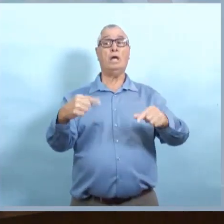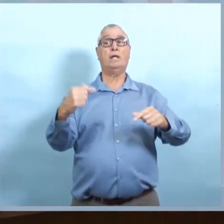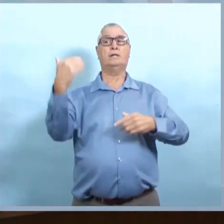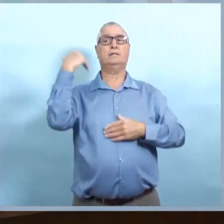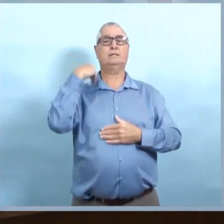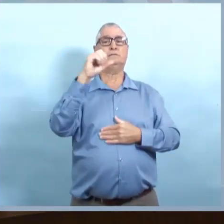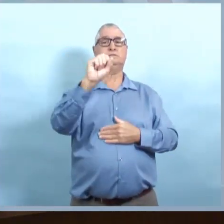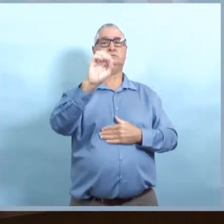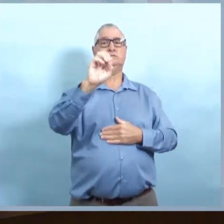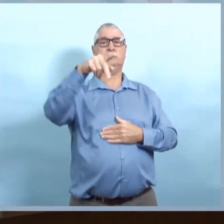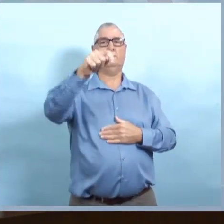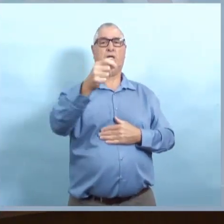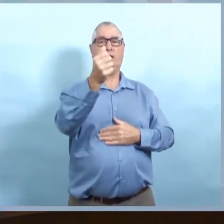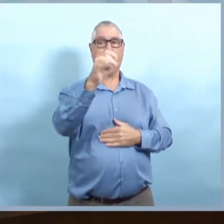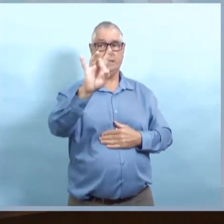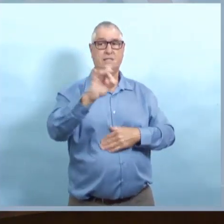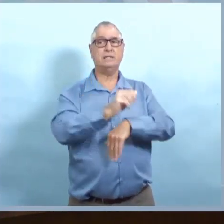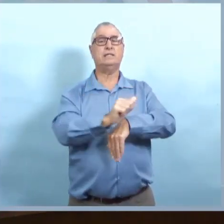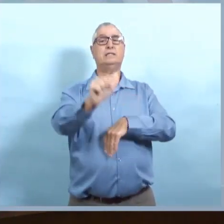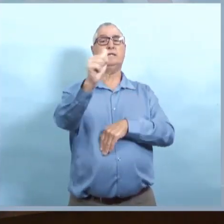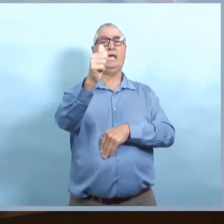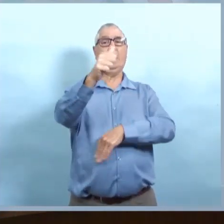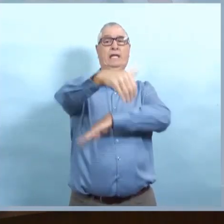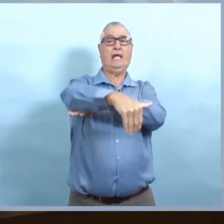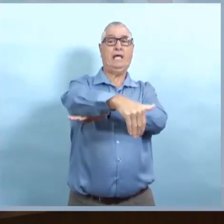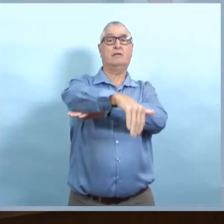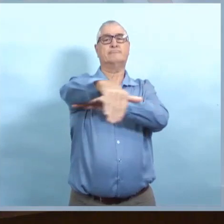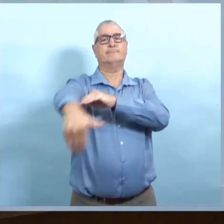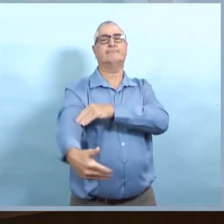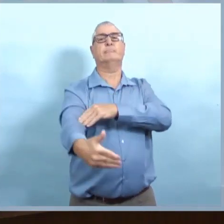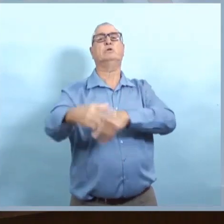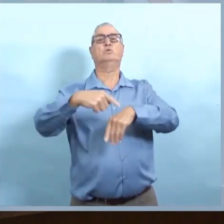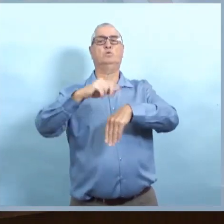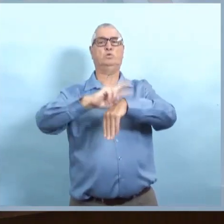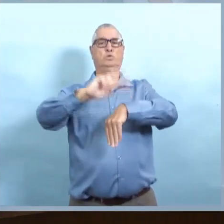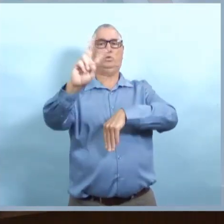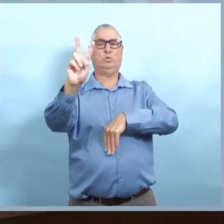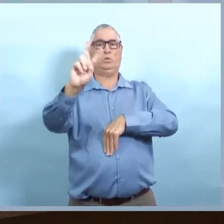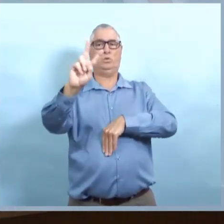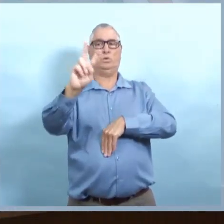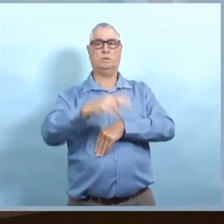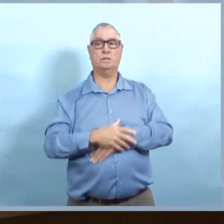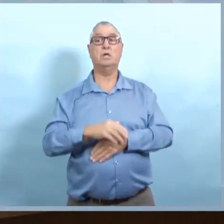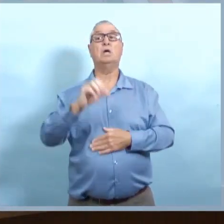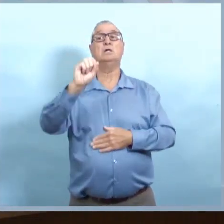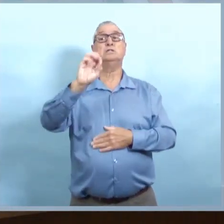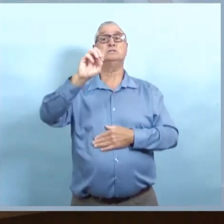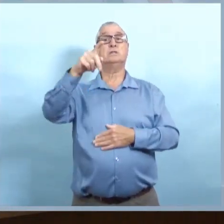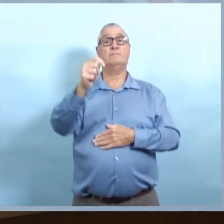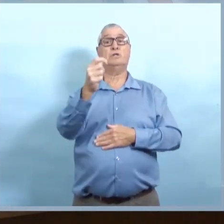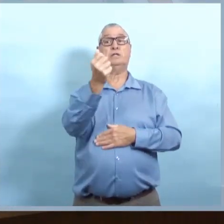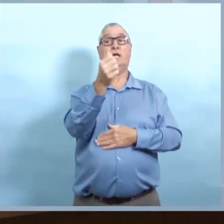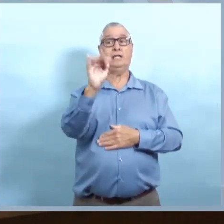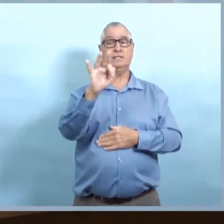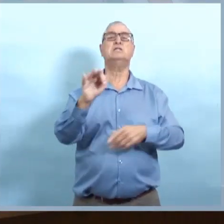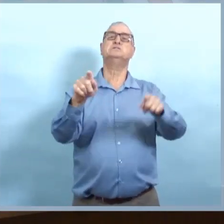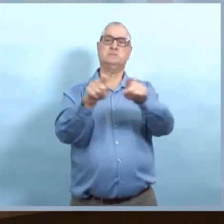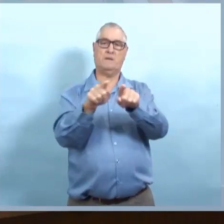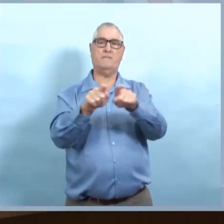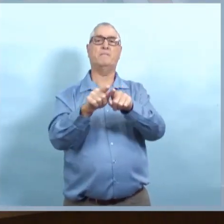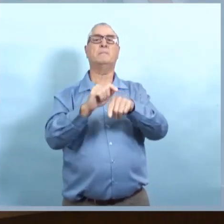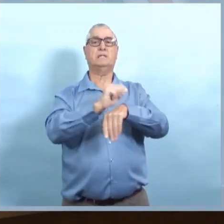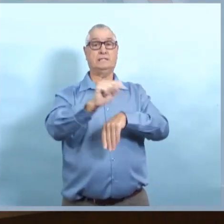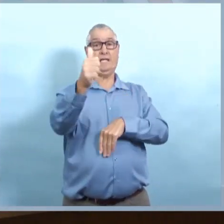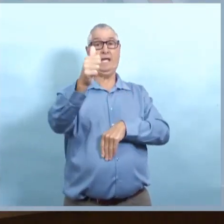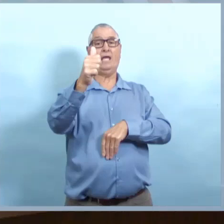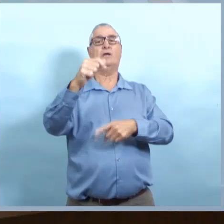et le 18 septembre aussi de 22 h à 2 h du matin. Nous encourageons les gens de réduire le nombre de contacts qu'ils